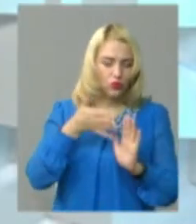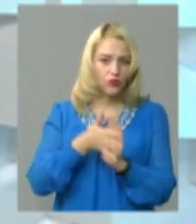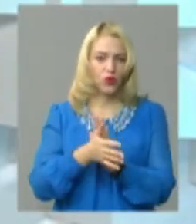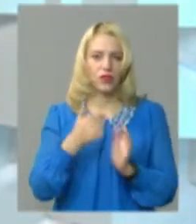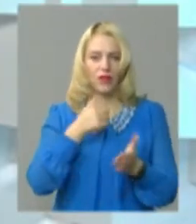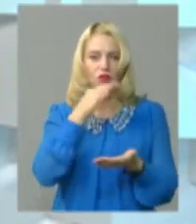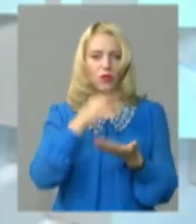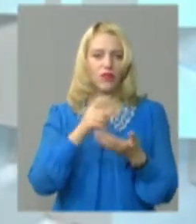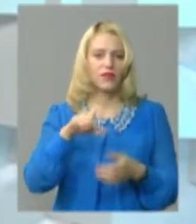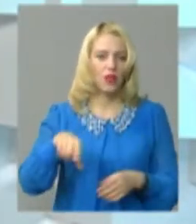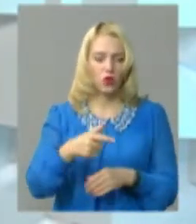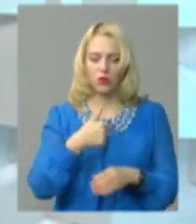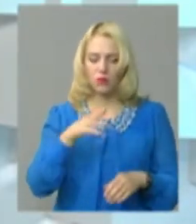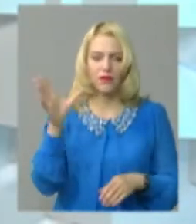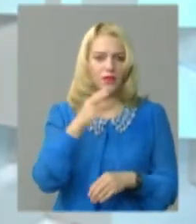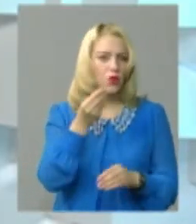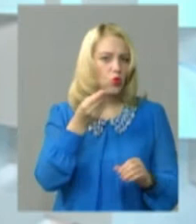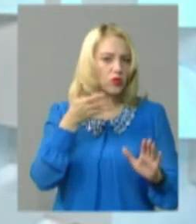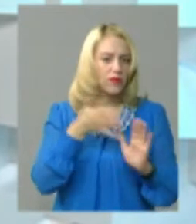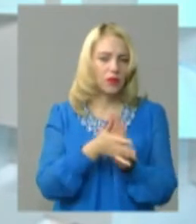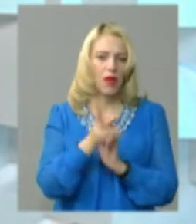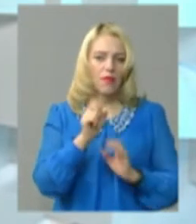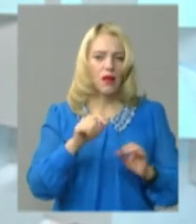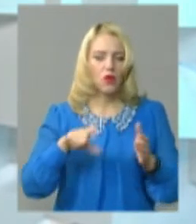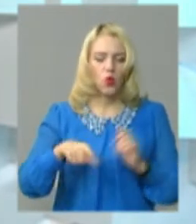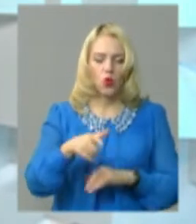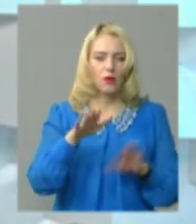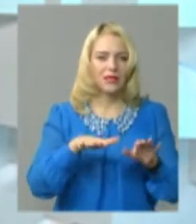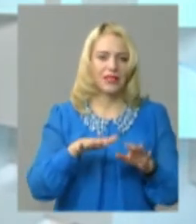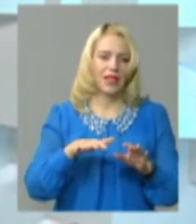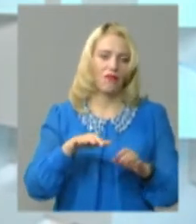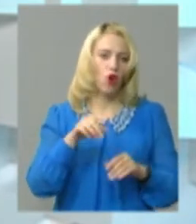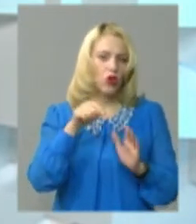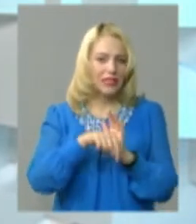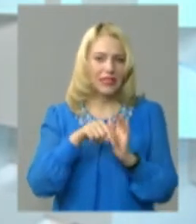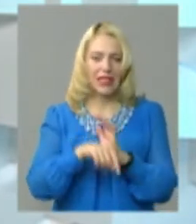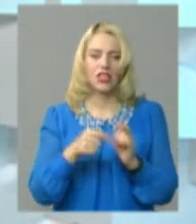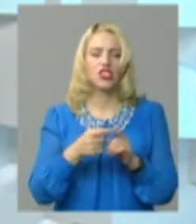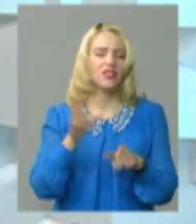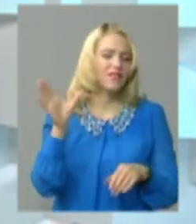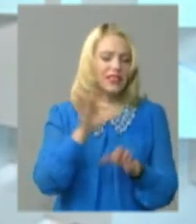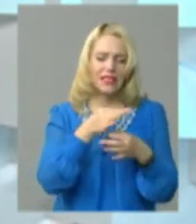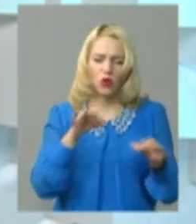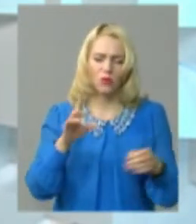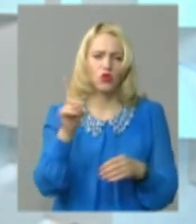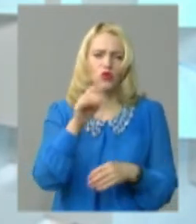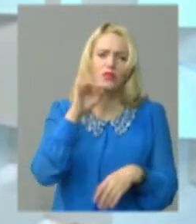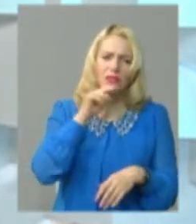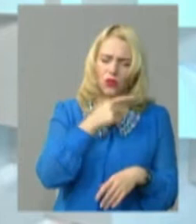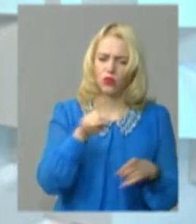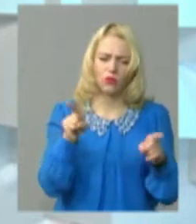відповідав, до речі, за дороги. Ми освоїли всі кошти на дороги місцевого значення, всі до копійки, навіть те, що ми там зекономили і то. Ми,